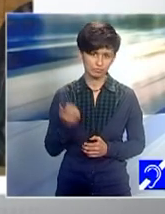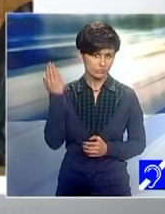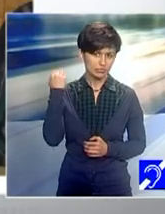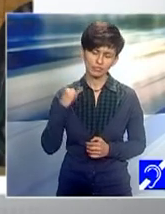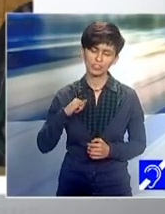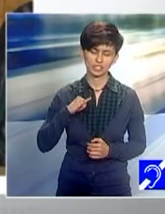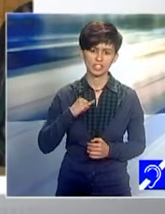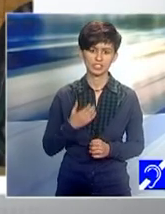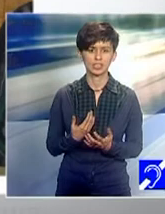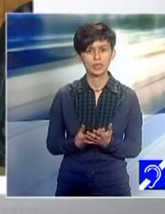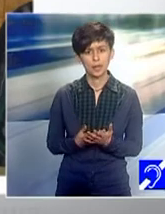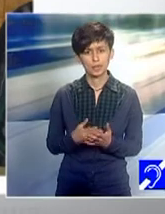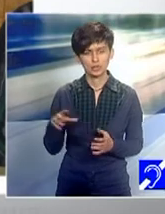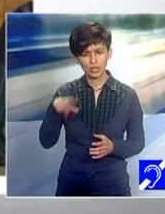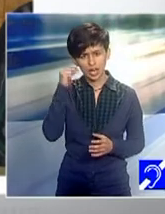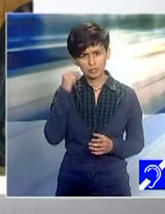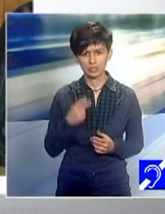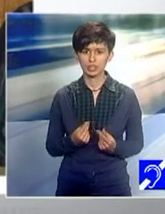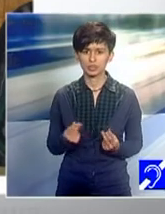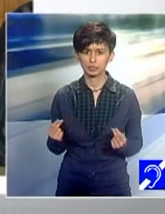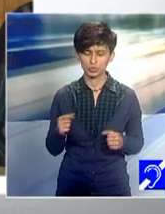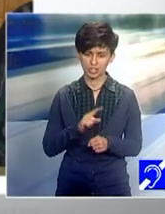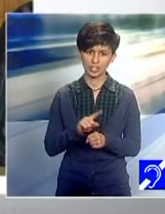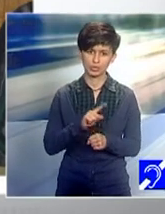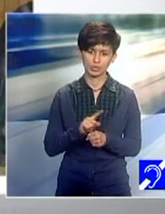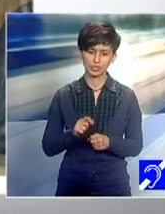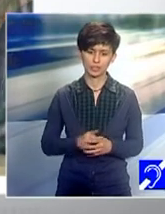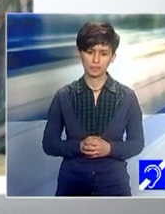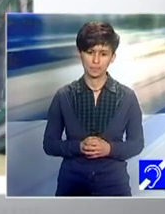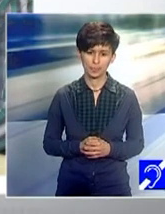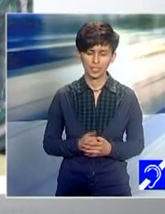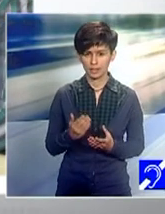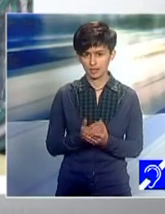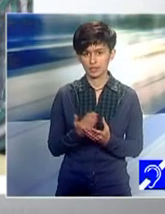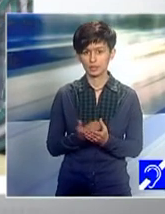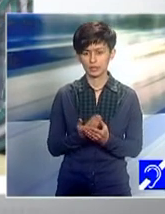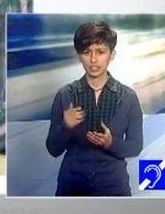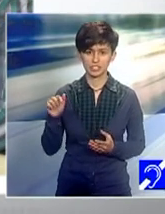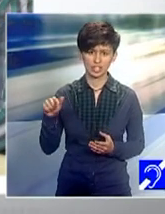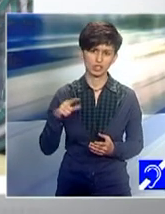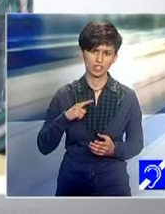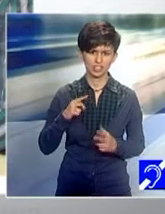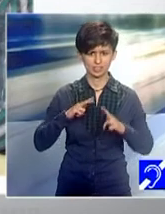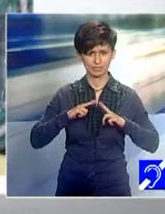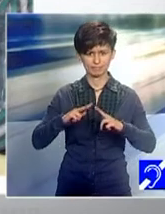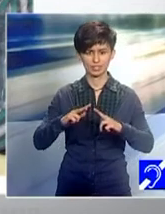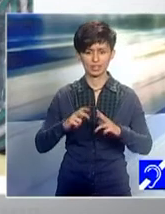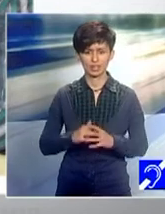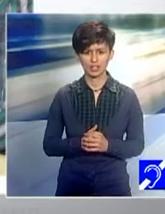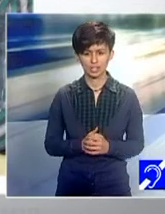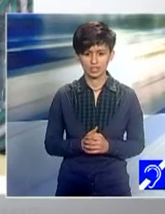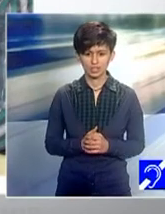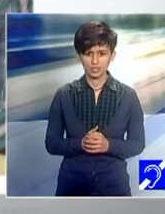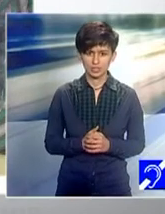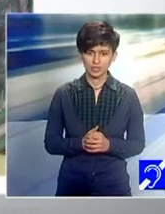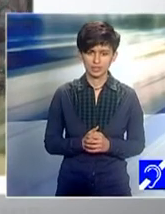foarte multe lucruri. Și povestea lor este una tragică și mai sunt puțini care